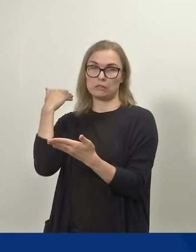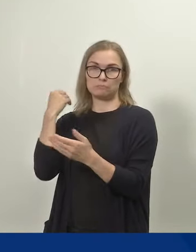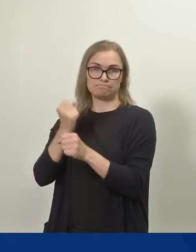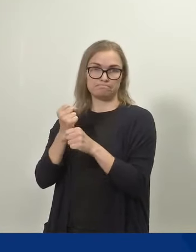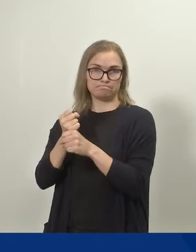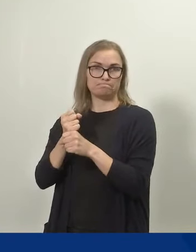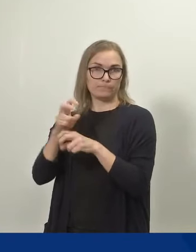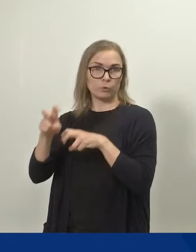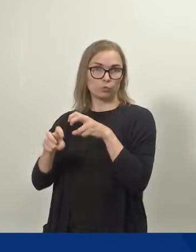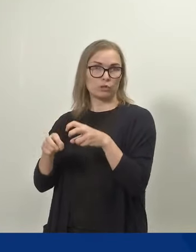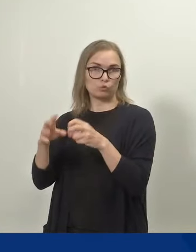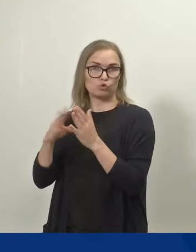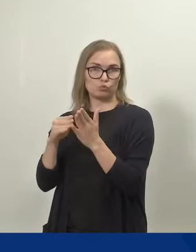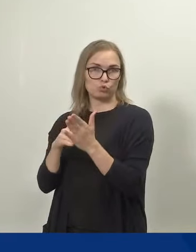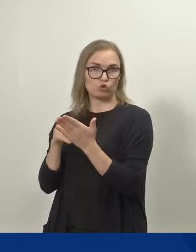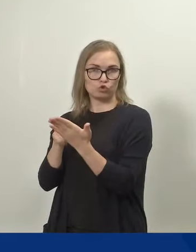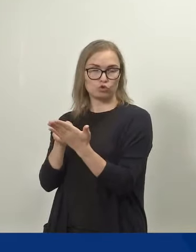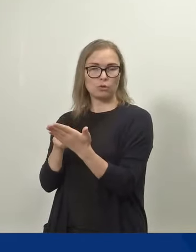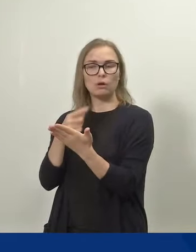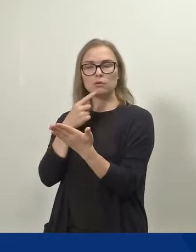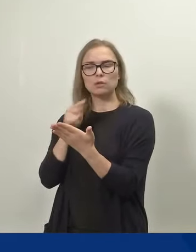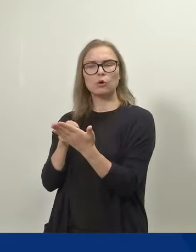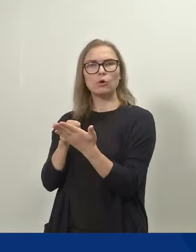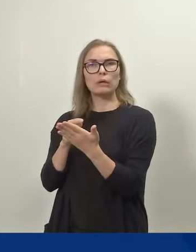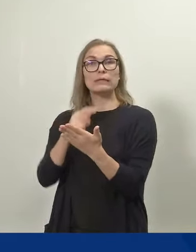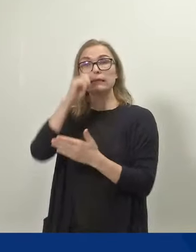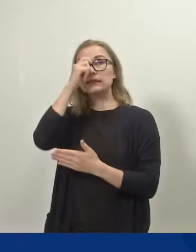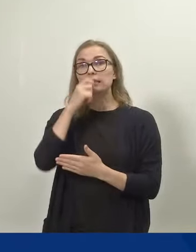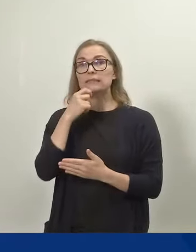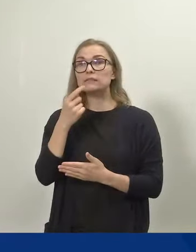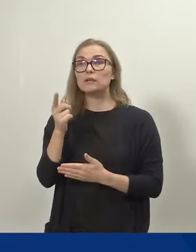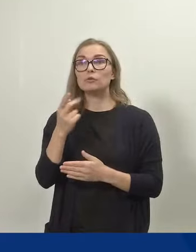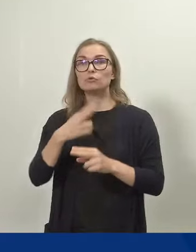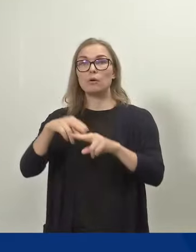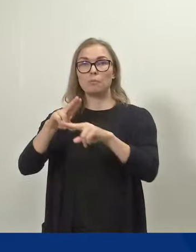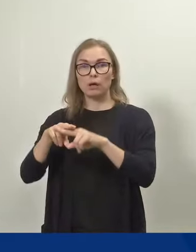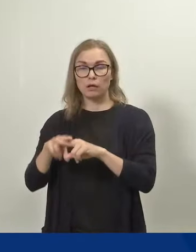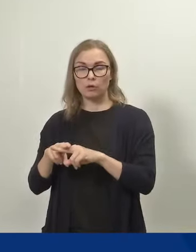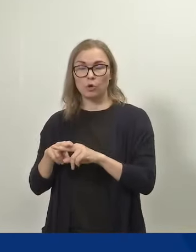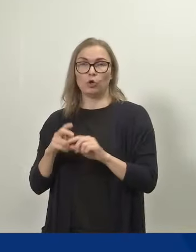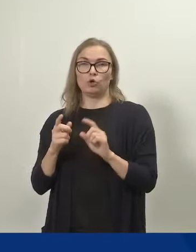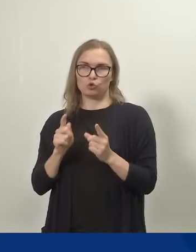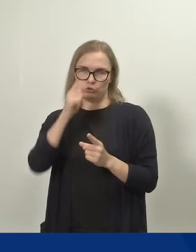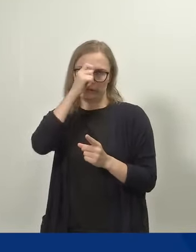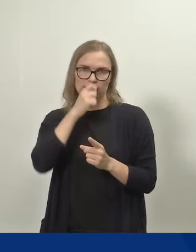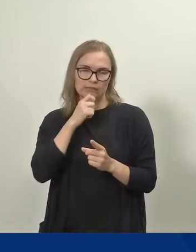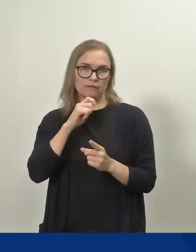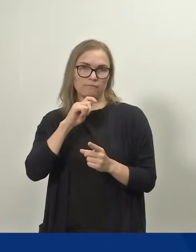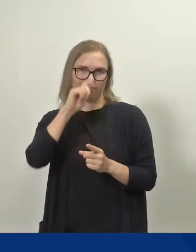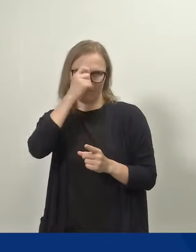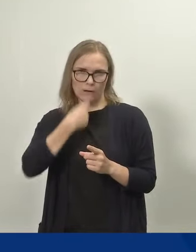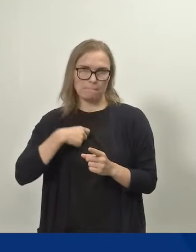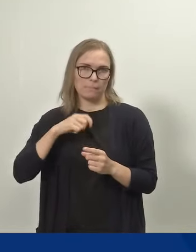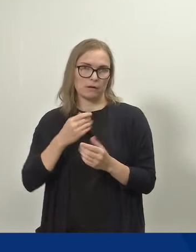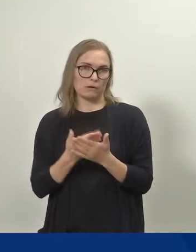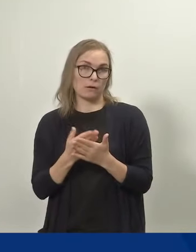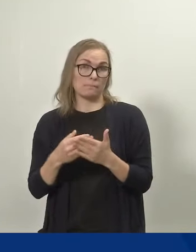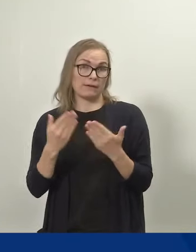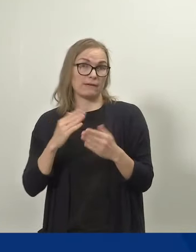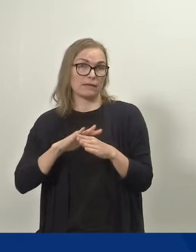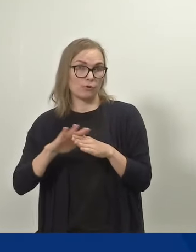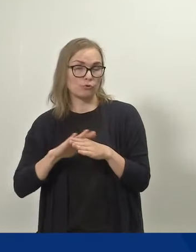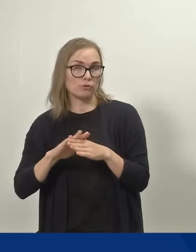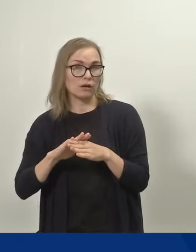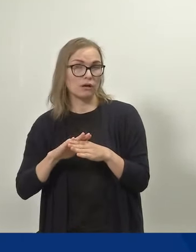joka näytti, että isien työpaikoilla, kun isät käyttää vanhemman rahapäiviä, niin